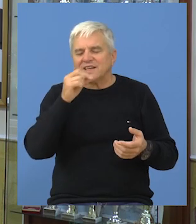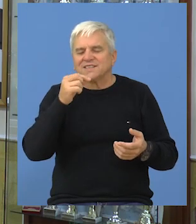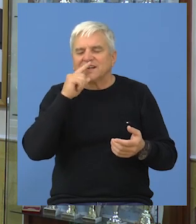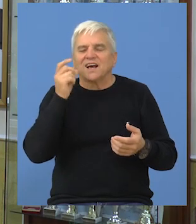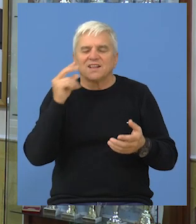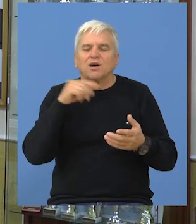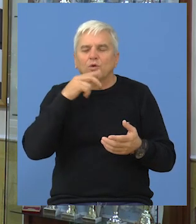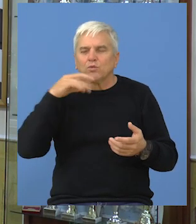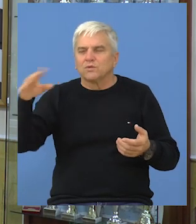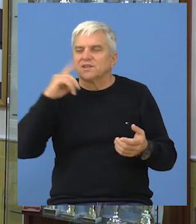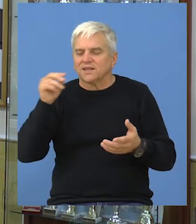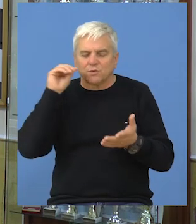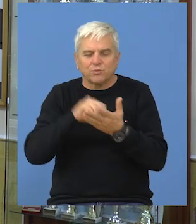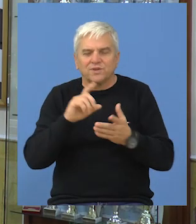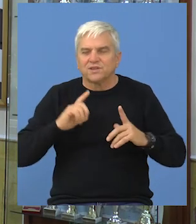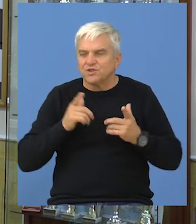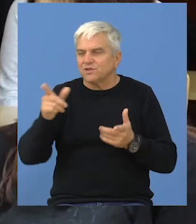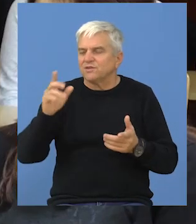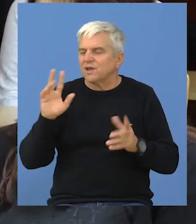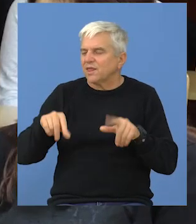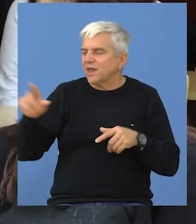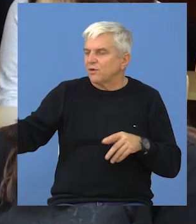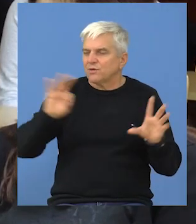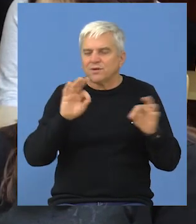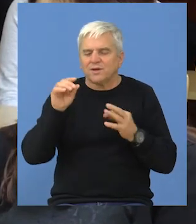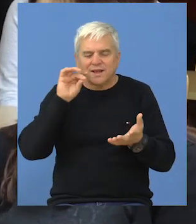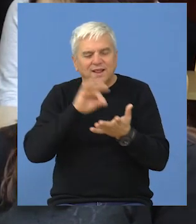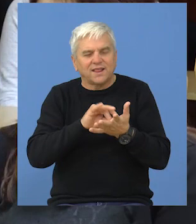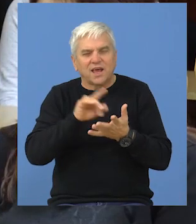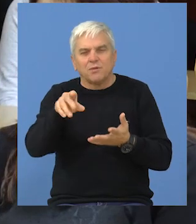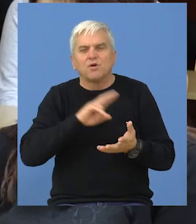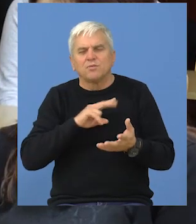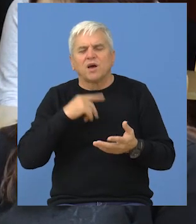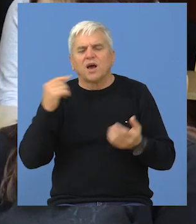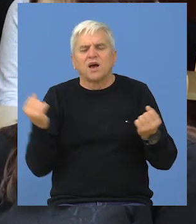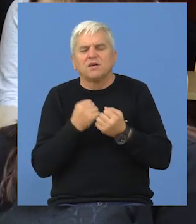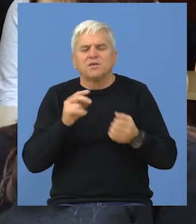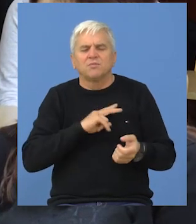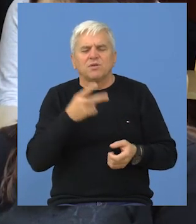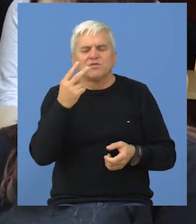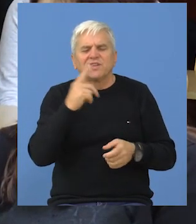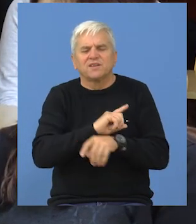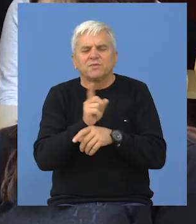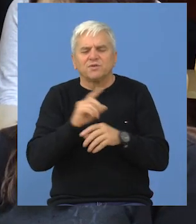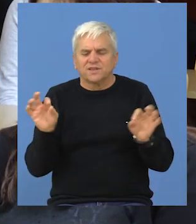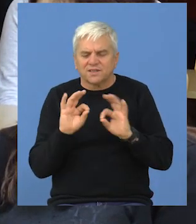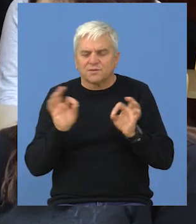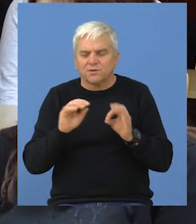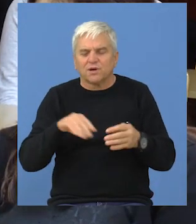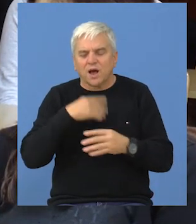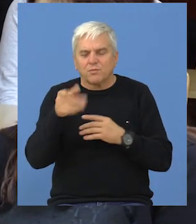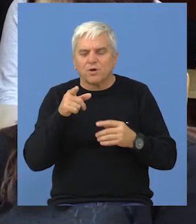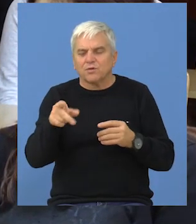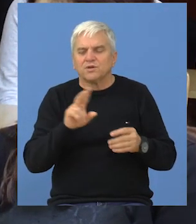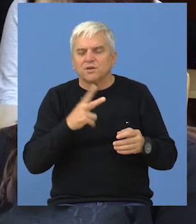takmičenja je usmeni, kada žiri zada tri teme. Od njih treba da izaberu jednu temu i imaju otprilike 20 minuta da